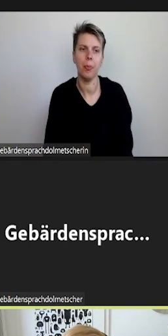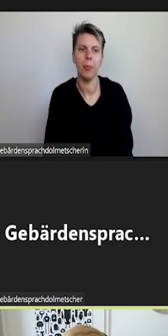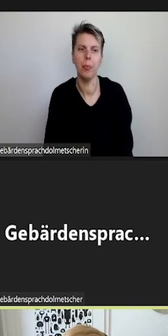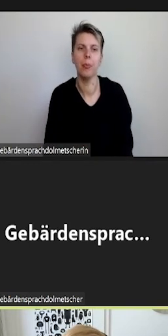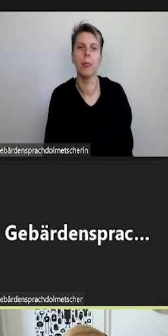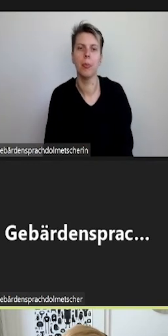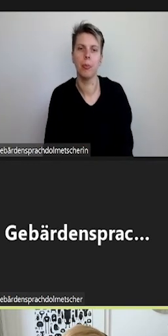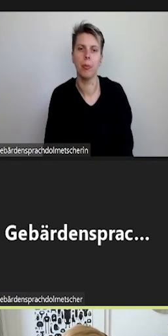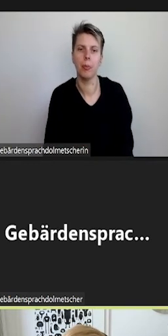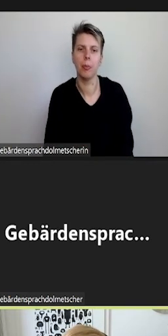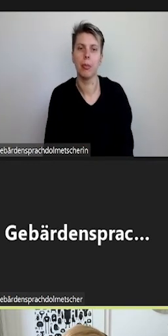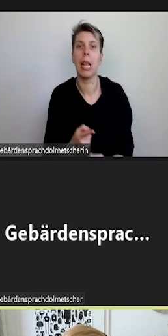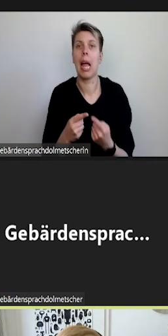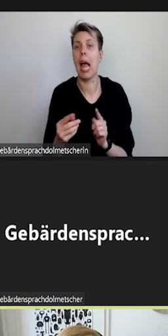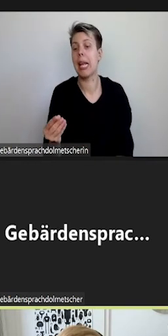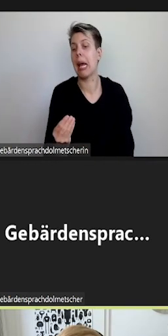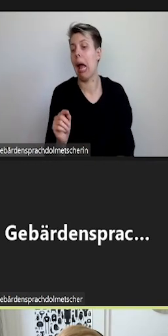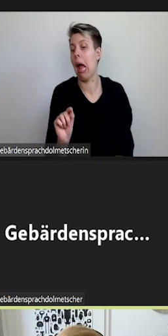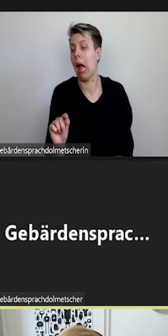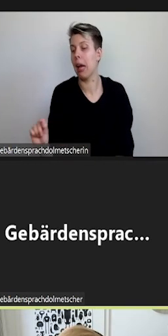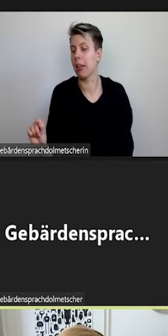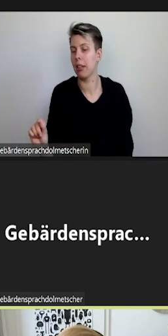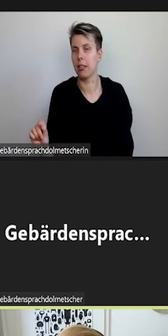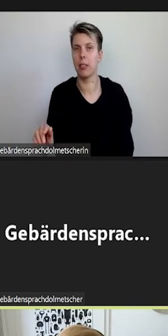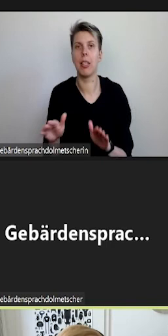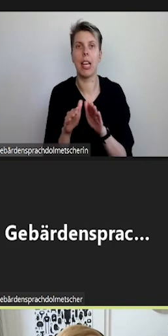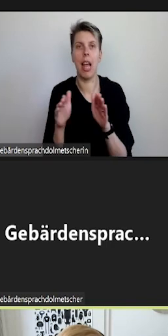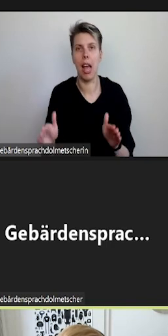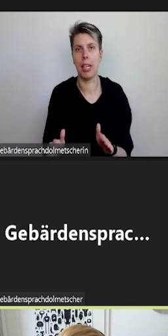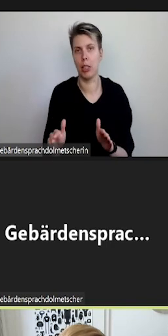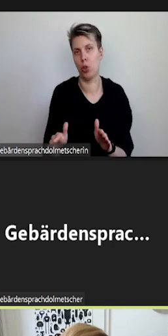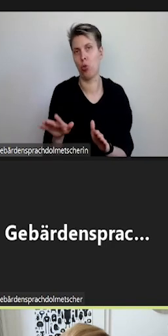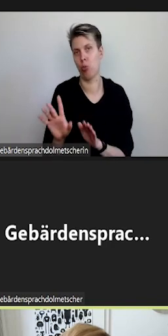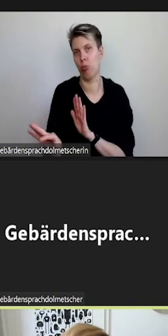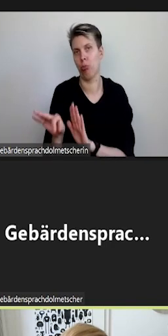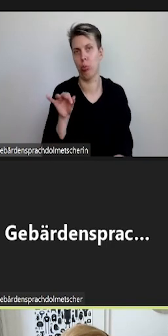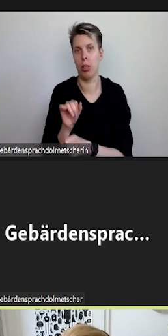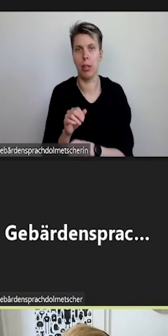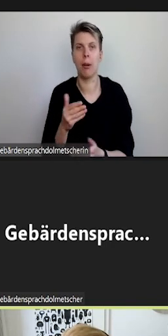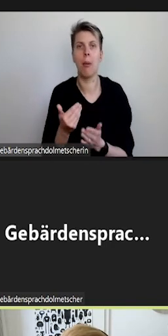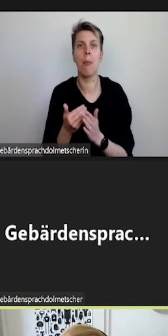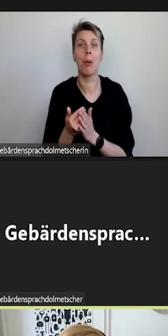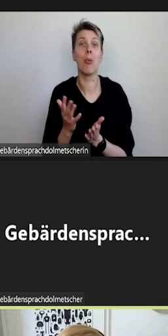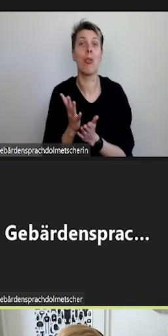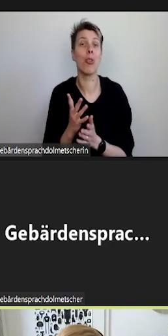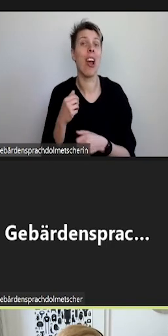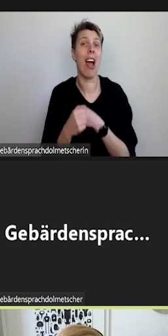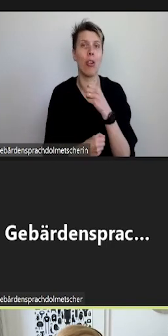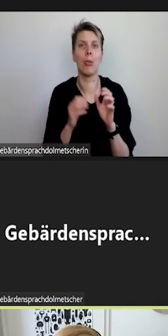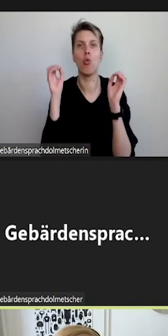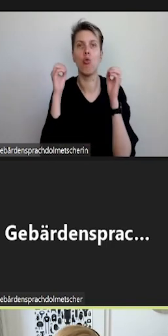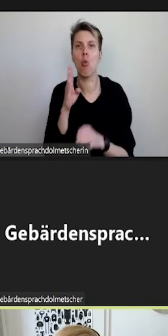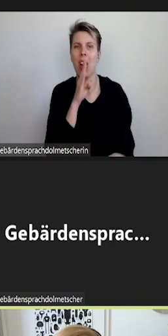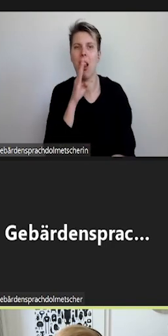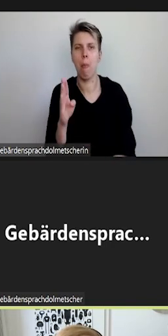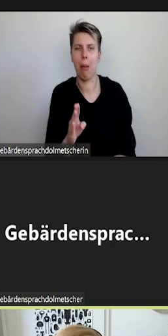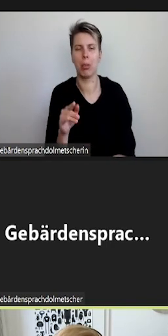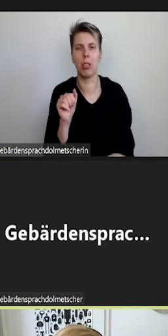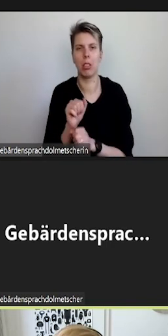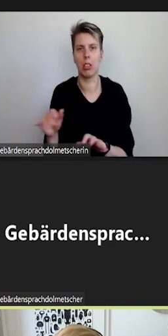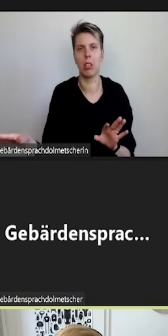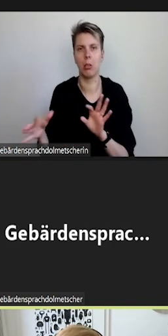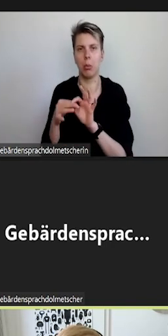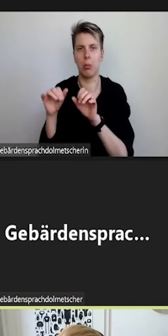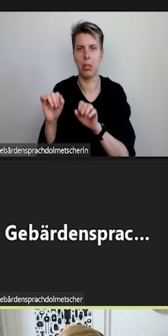Über weitere Icons kann die Webseite der jeweiligen Einrichtung aufgerufen werden. Es ist ein Link zu Google Maps gesetzt und der aktuelle Standort kann auch als Link